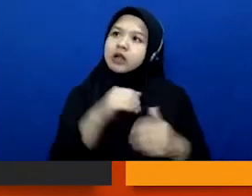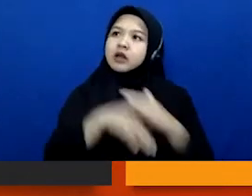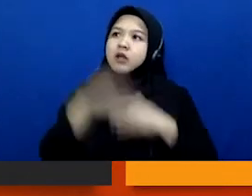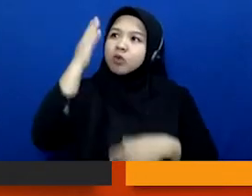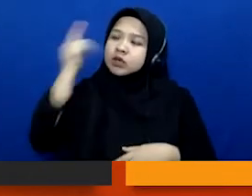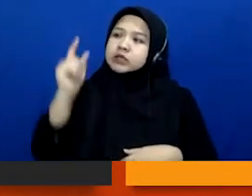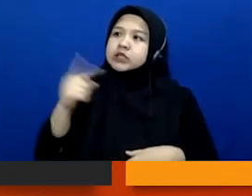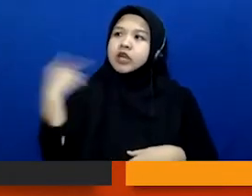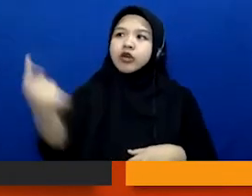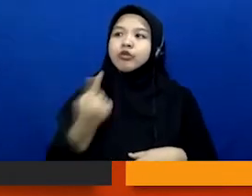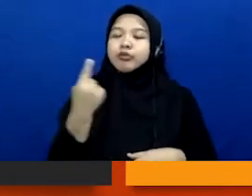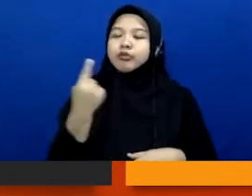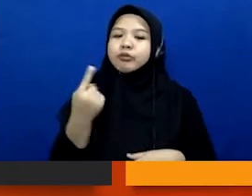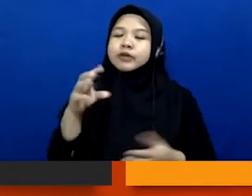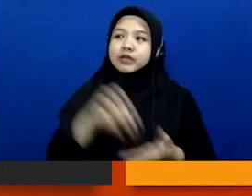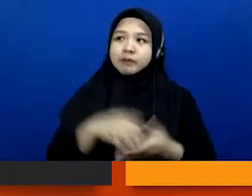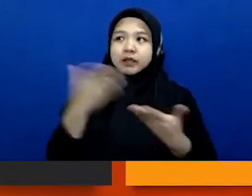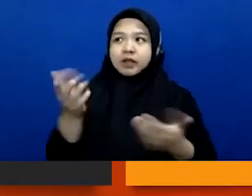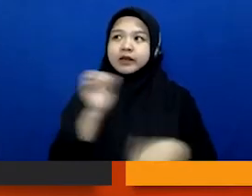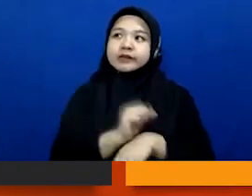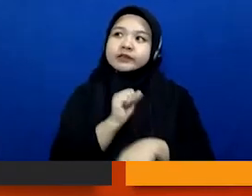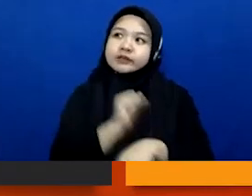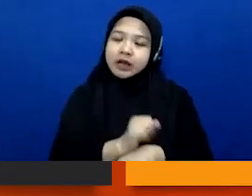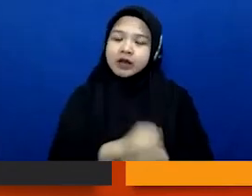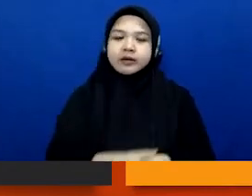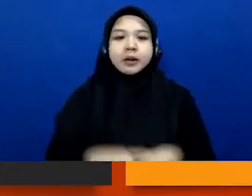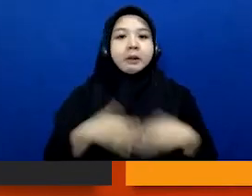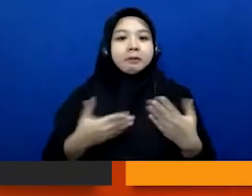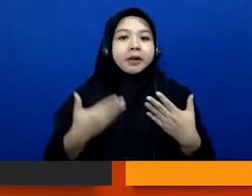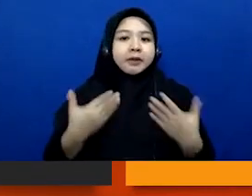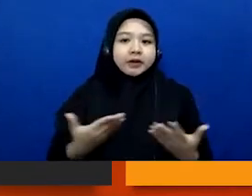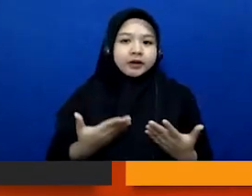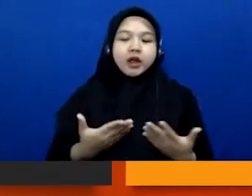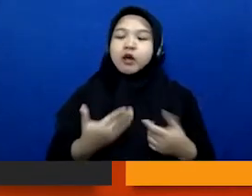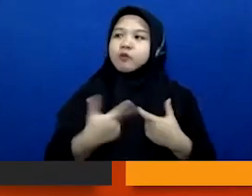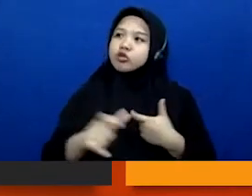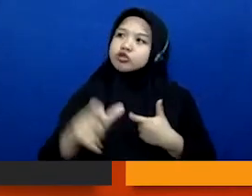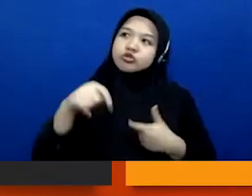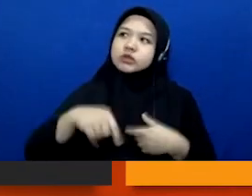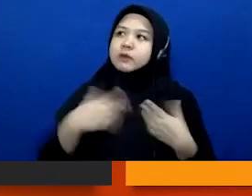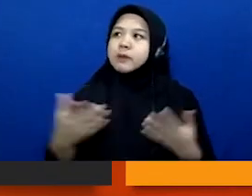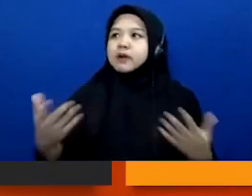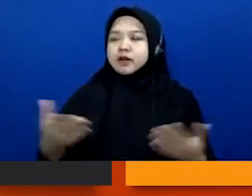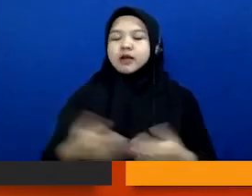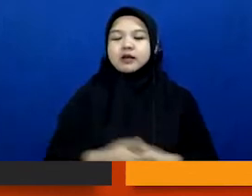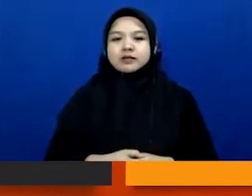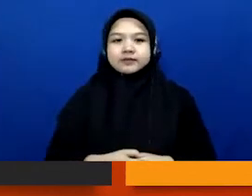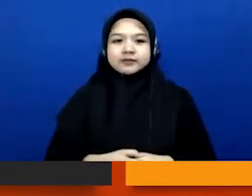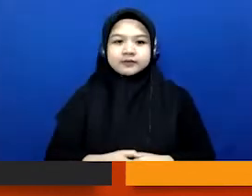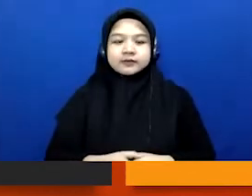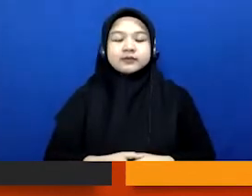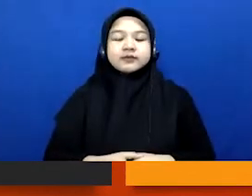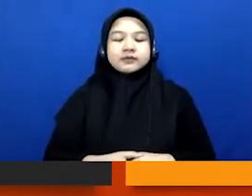secara umum di tempat Anda bekerja bagaimana sih gitu kan prosedurnya gitu nah